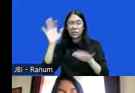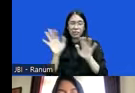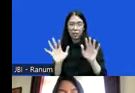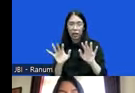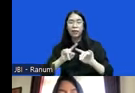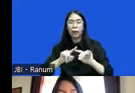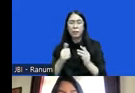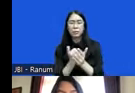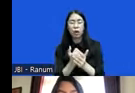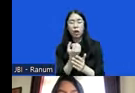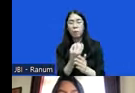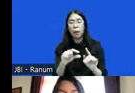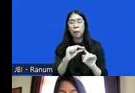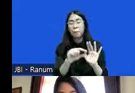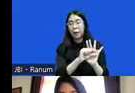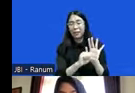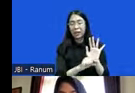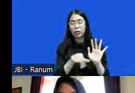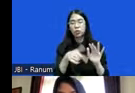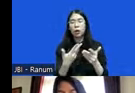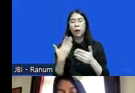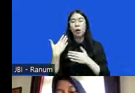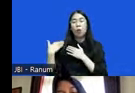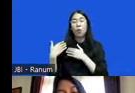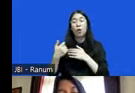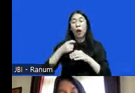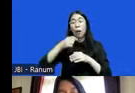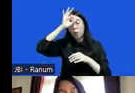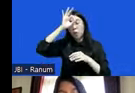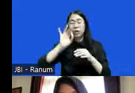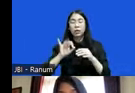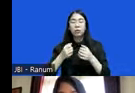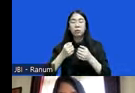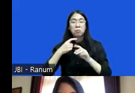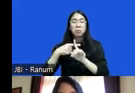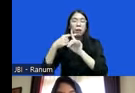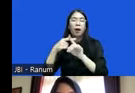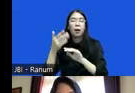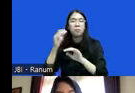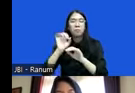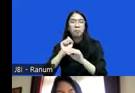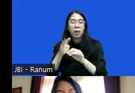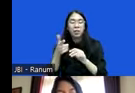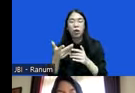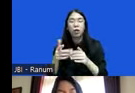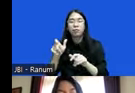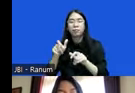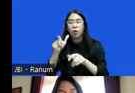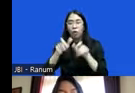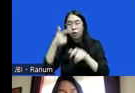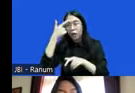beberapa pasal ini cenderung menambah kewenangan Polri yang besok akan dibahas oleh para ahli ya di seminar besok di hari ketiga